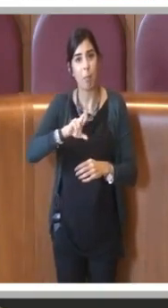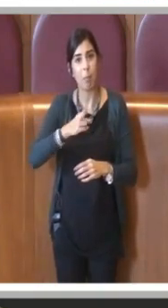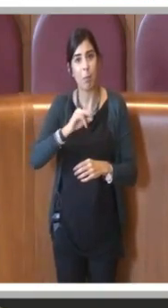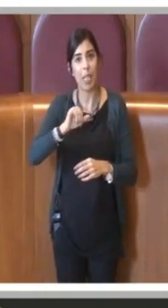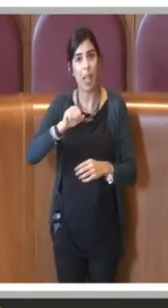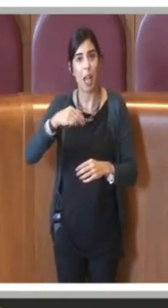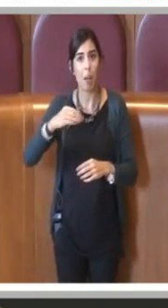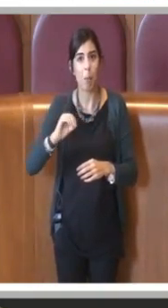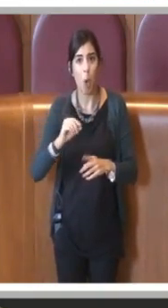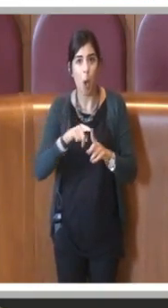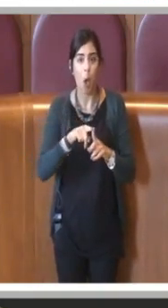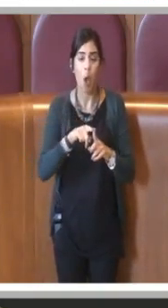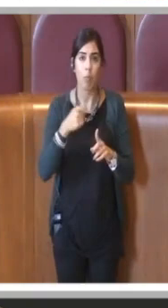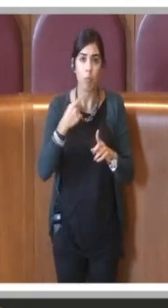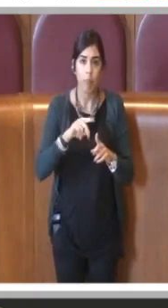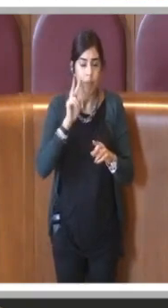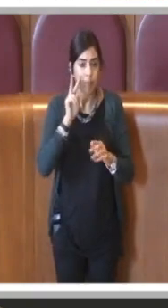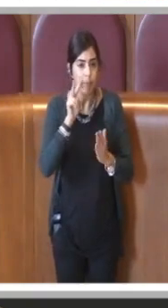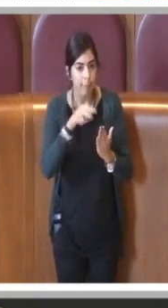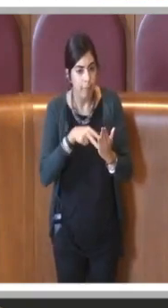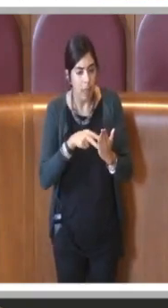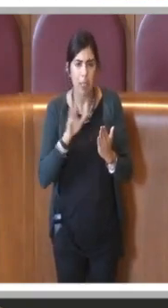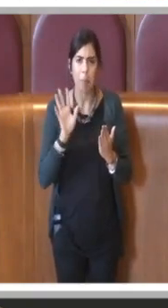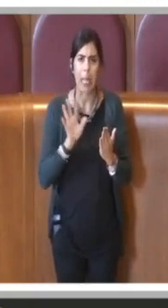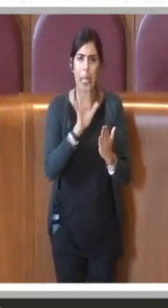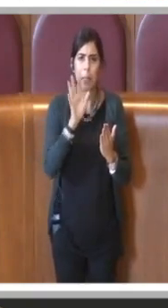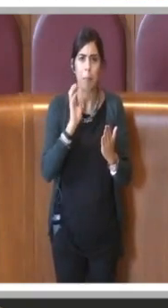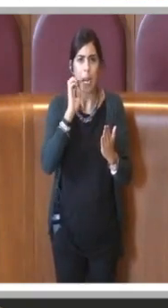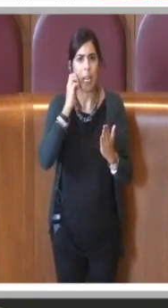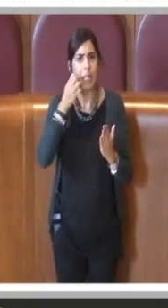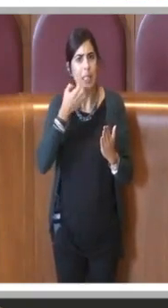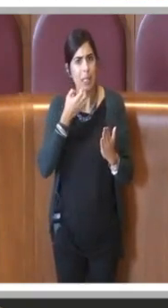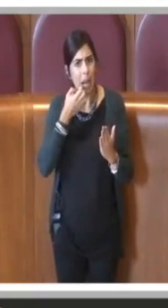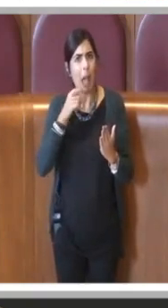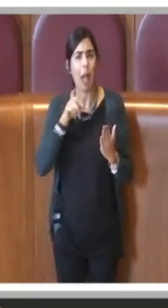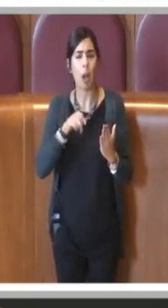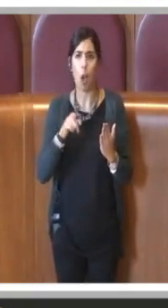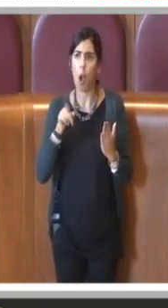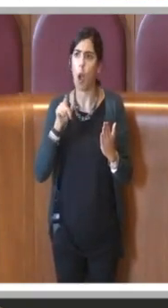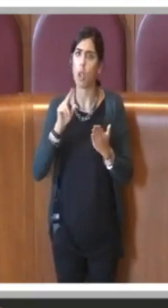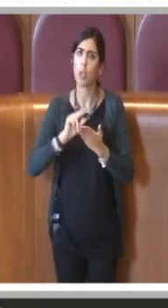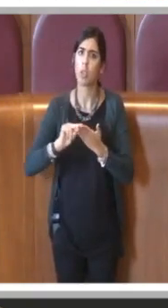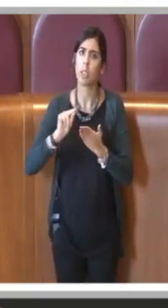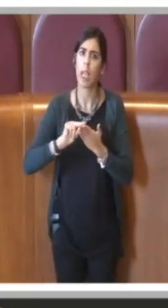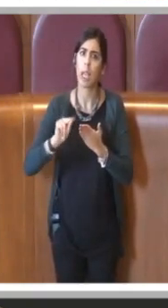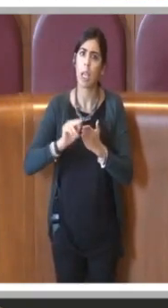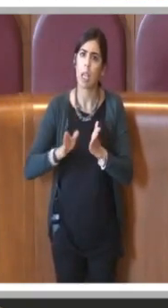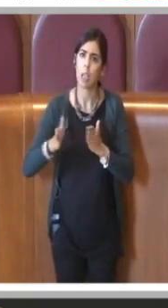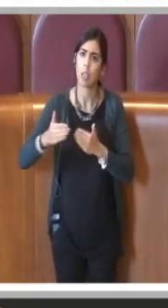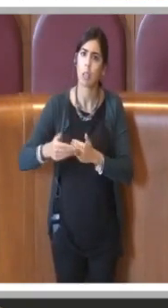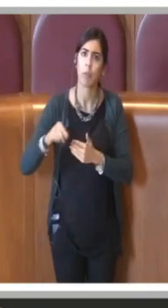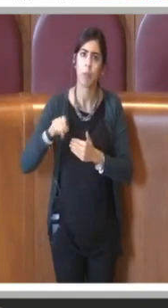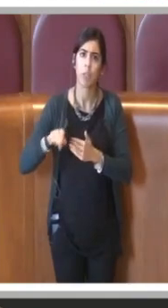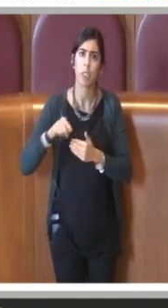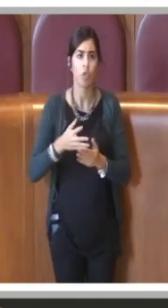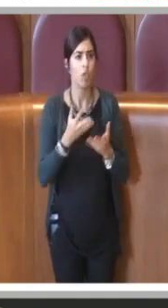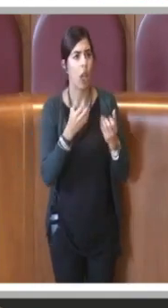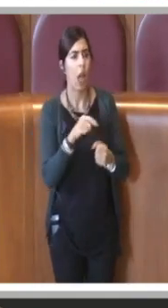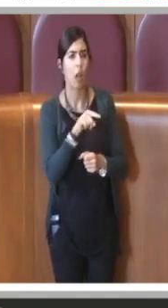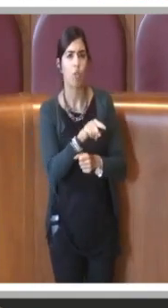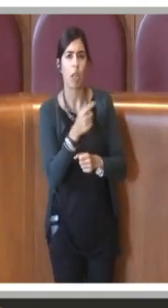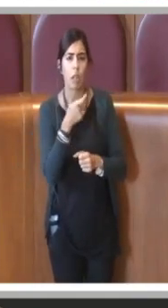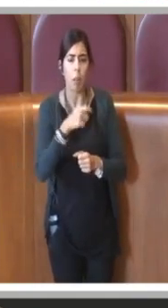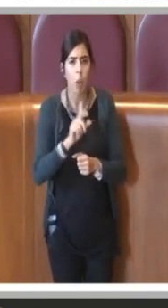strano abbia passato il vaglio, posso sbagliare, dell'ammissibilità in quanto da quel poco tempo che ho potuto